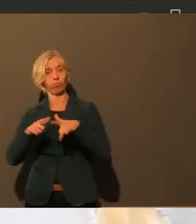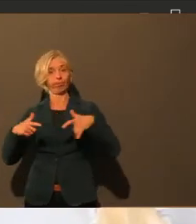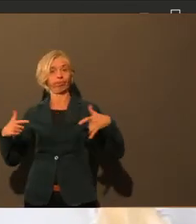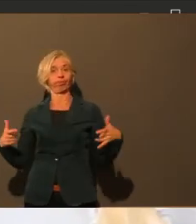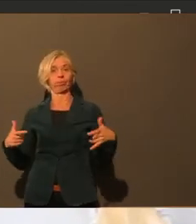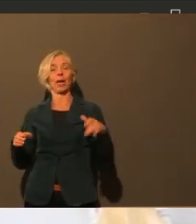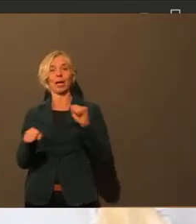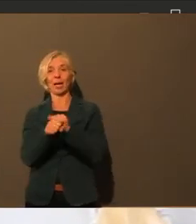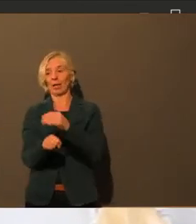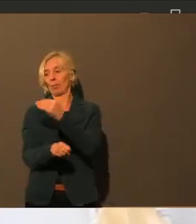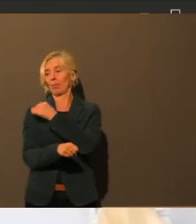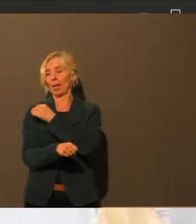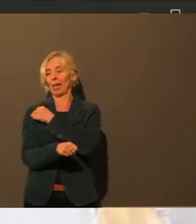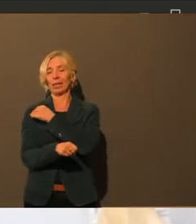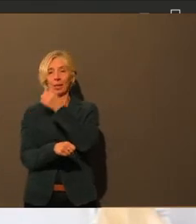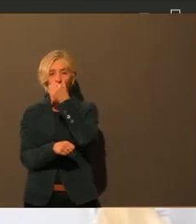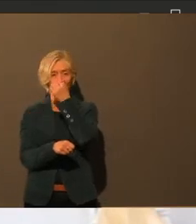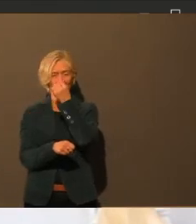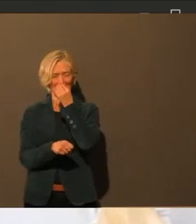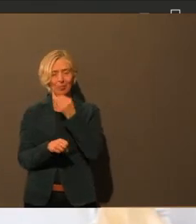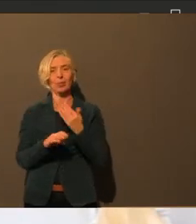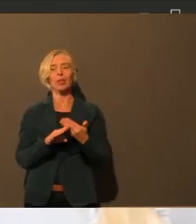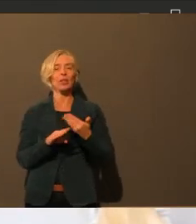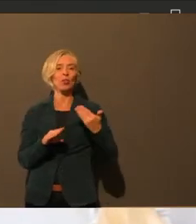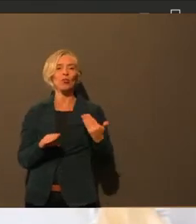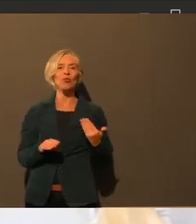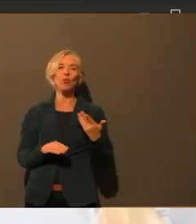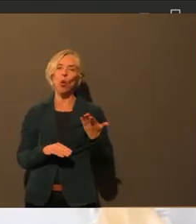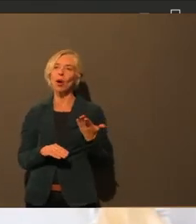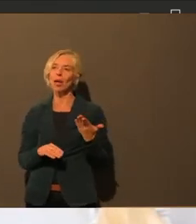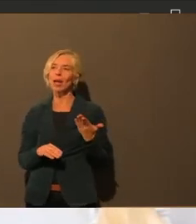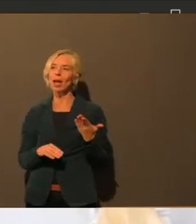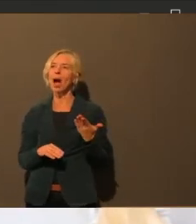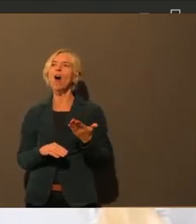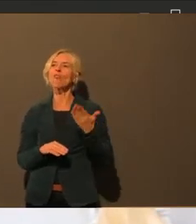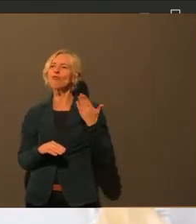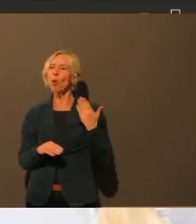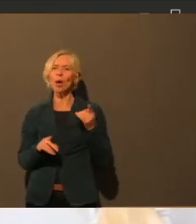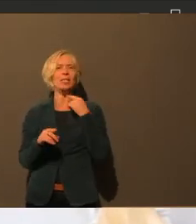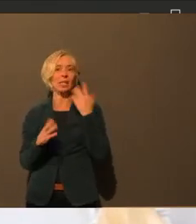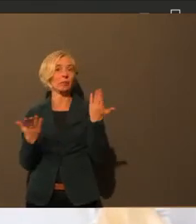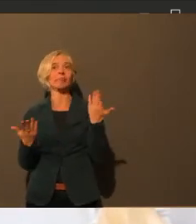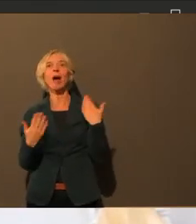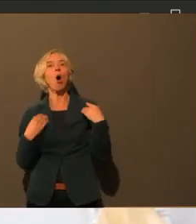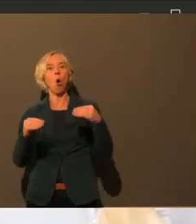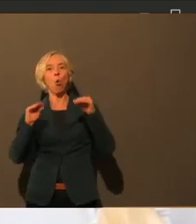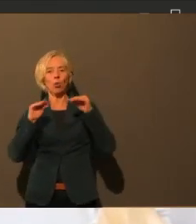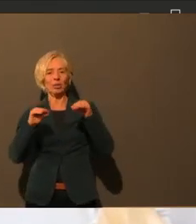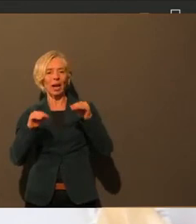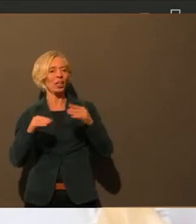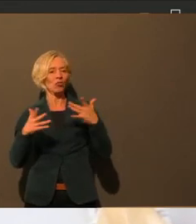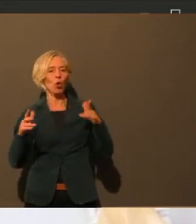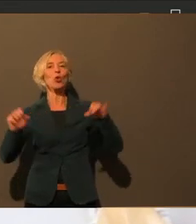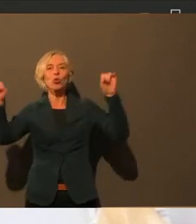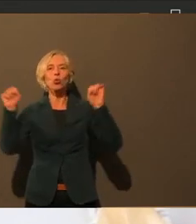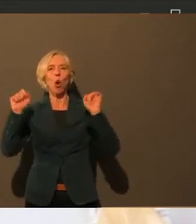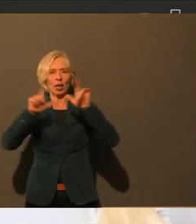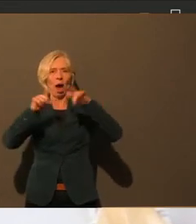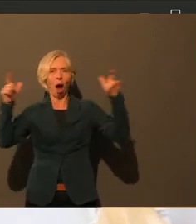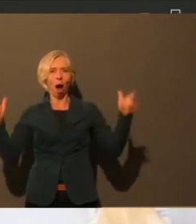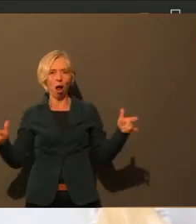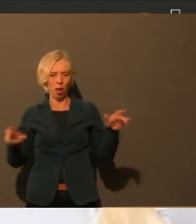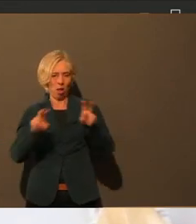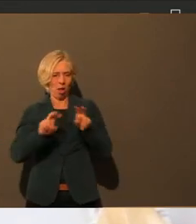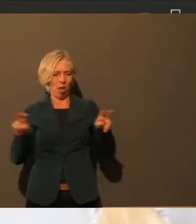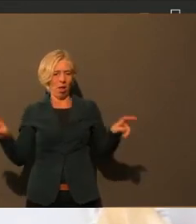Weil vorhin das Stichwort noch mal fiel, wieso sind wir in der Turnhalle? Die Vorgabe ist für den Präsenzunterricht einfach, dass